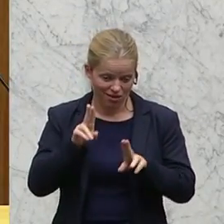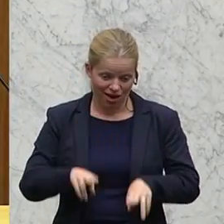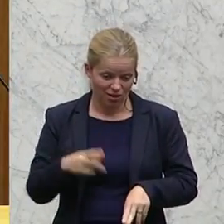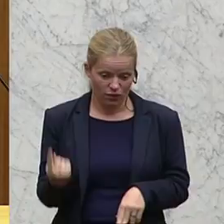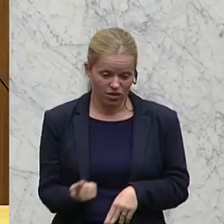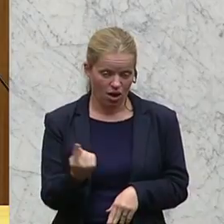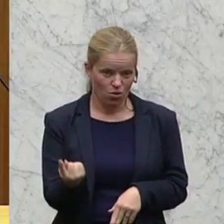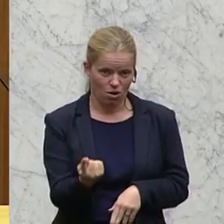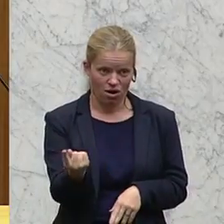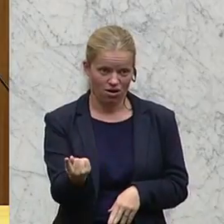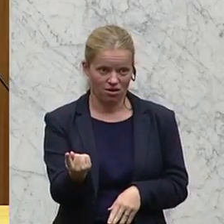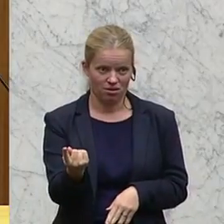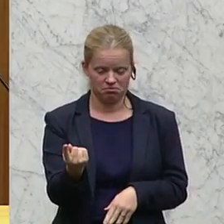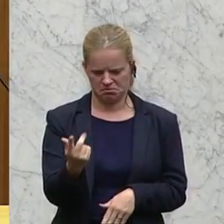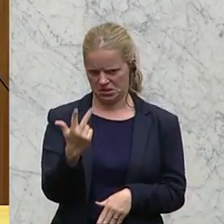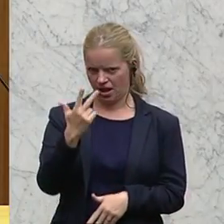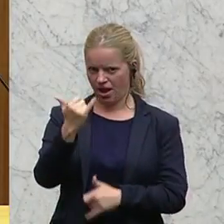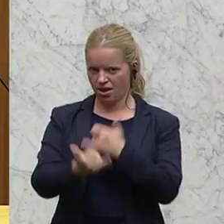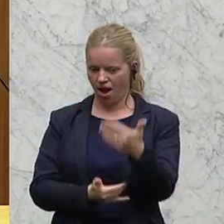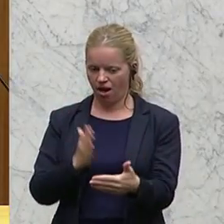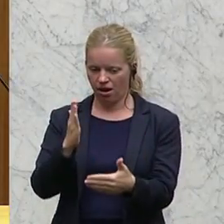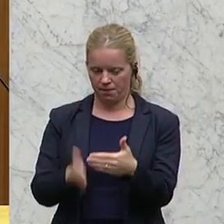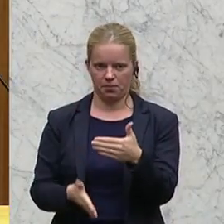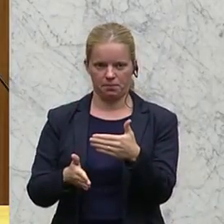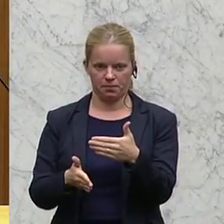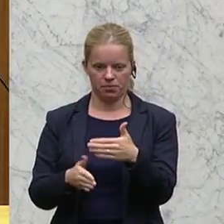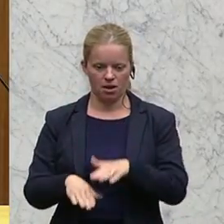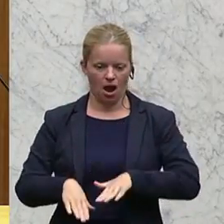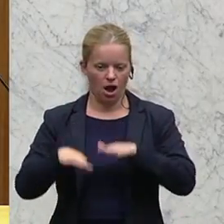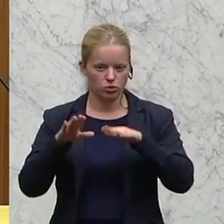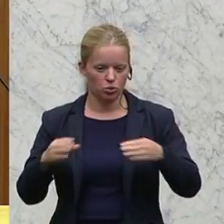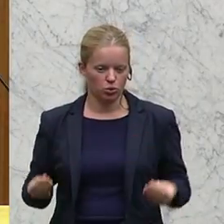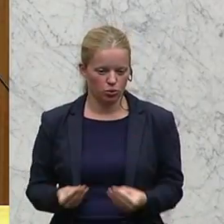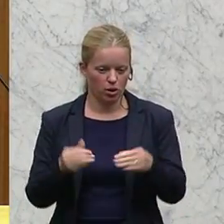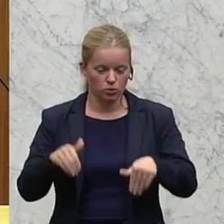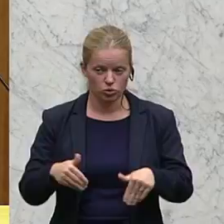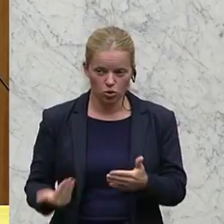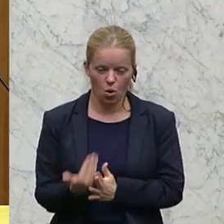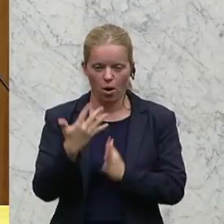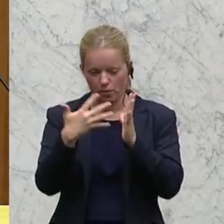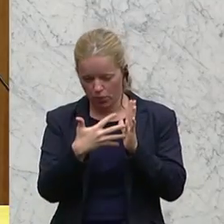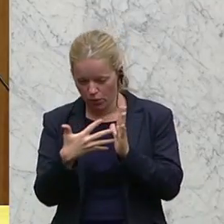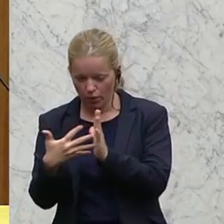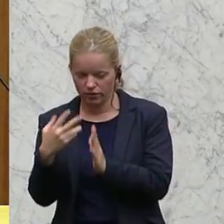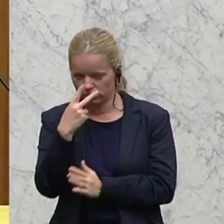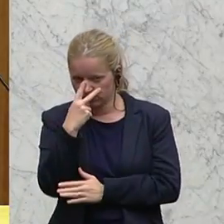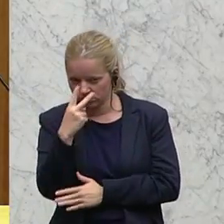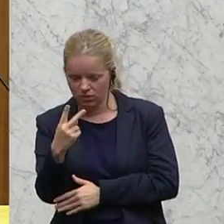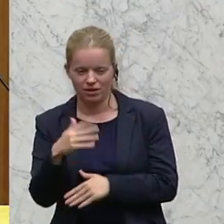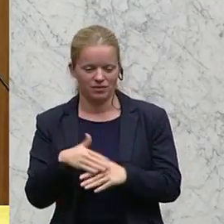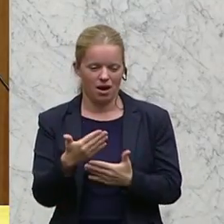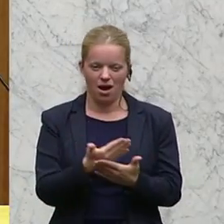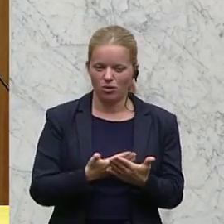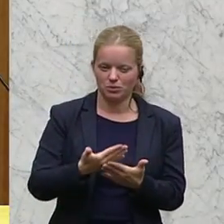Dauer ist und bestenfalls nach drei Jahren die jeweiligen Asylgründe neu überprüft und bewertet werden, ist ein